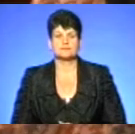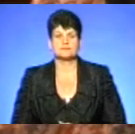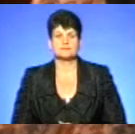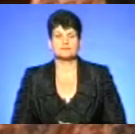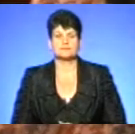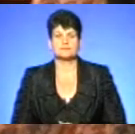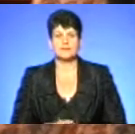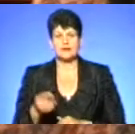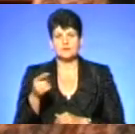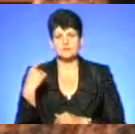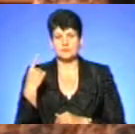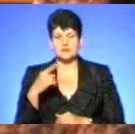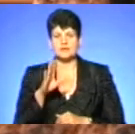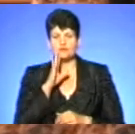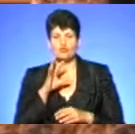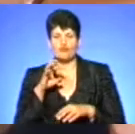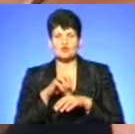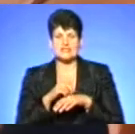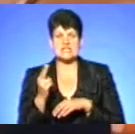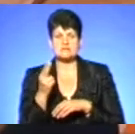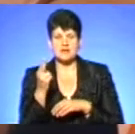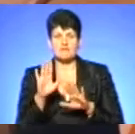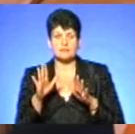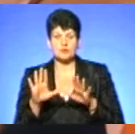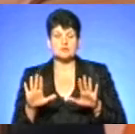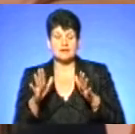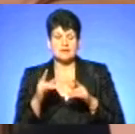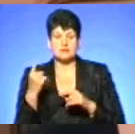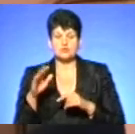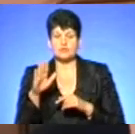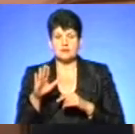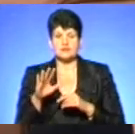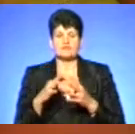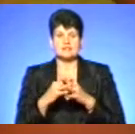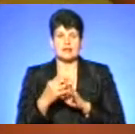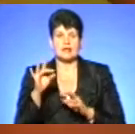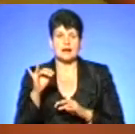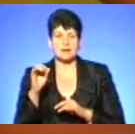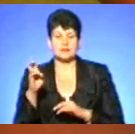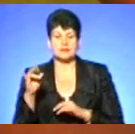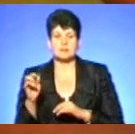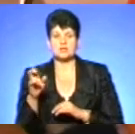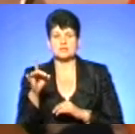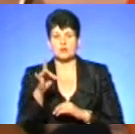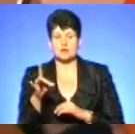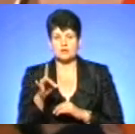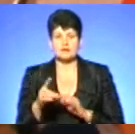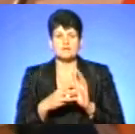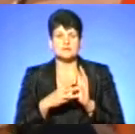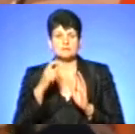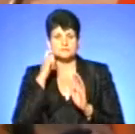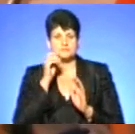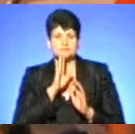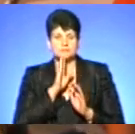На Тернопільщині дівчинку вкусила змія. Випадок стався 1 вересня у селі Рибники Бережанського району. 8-річну